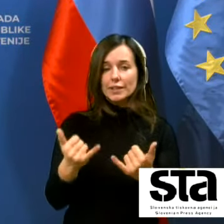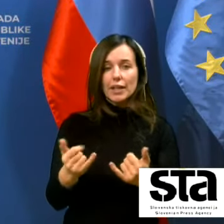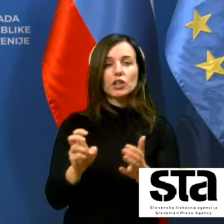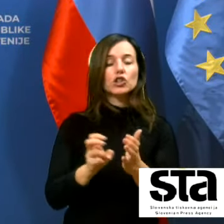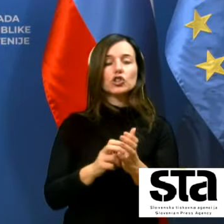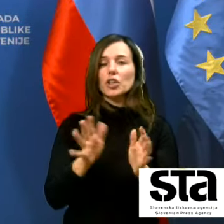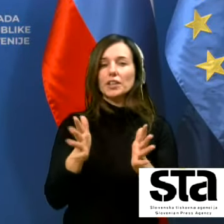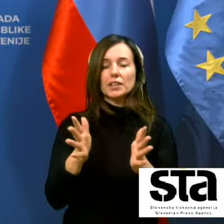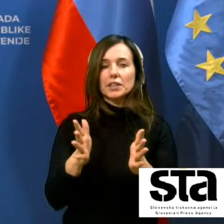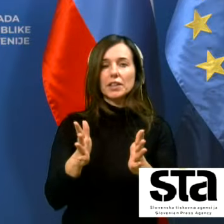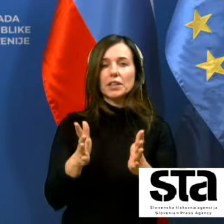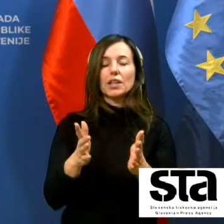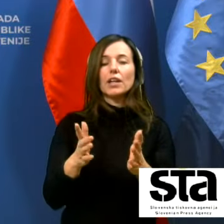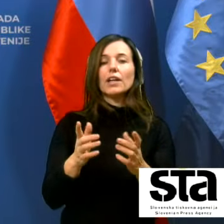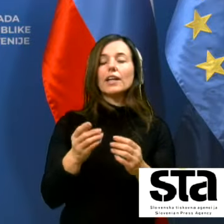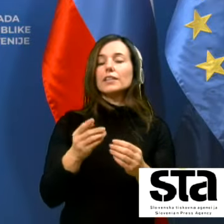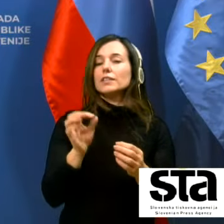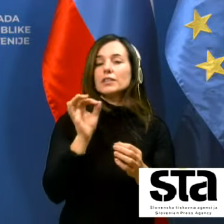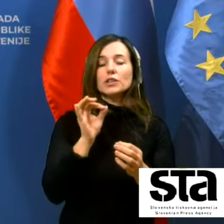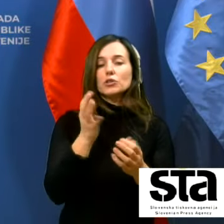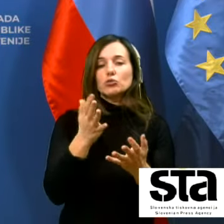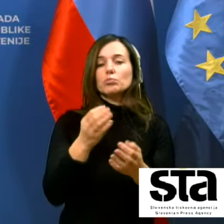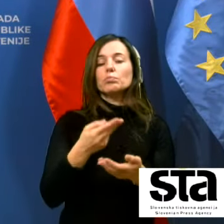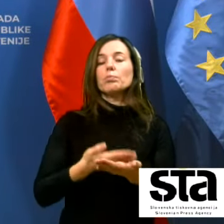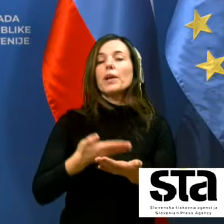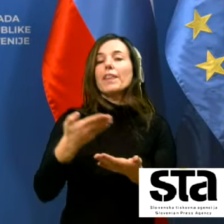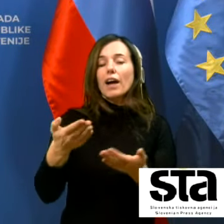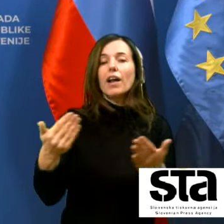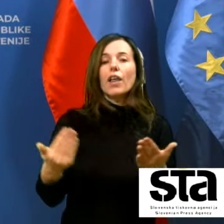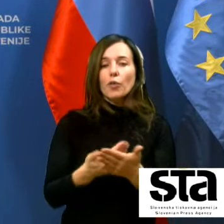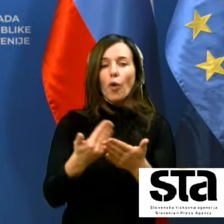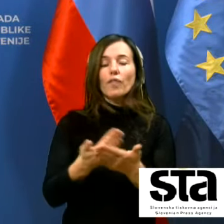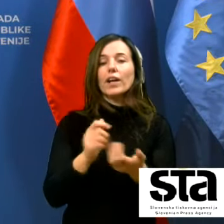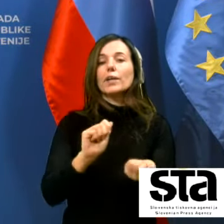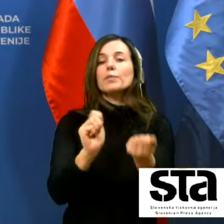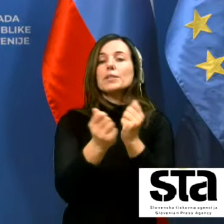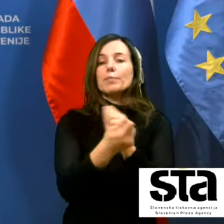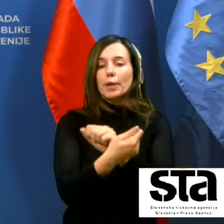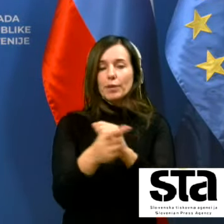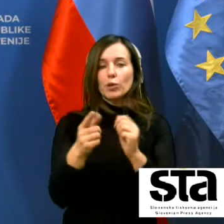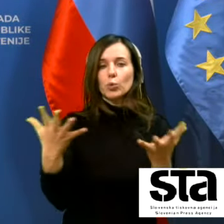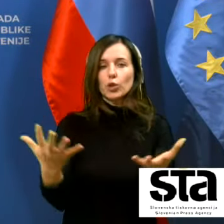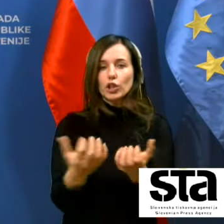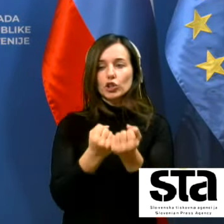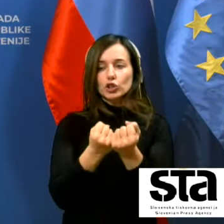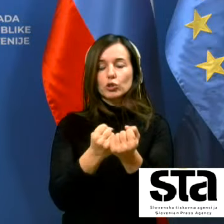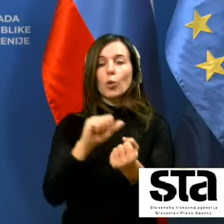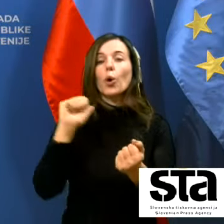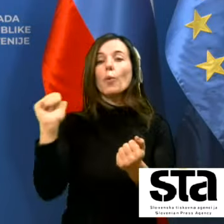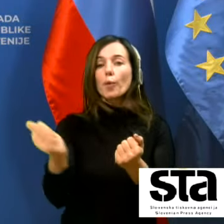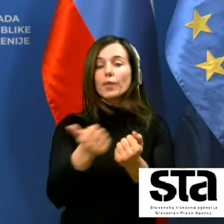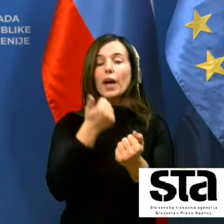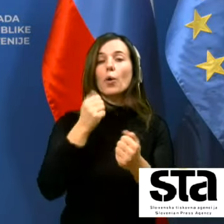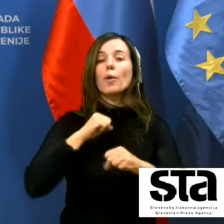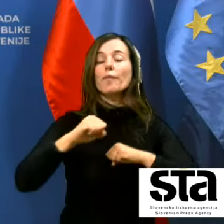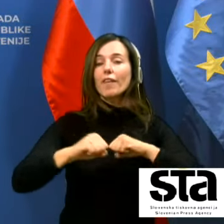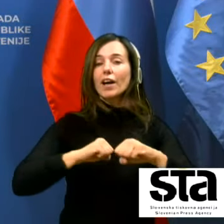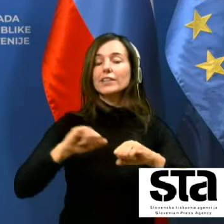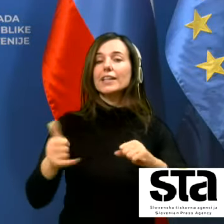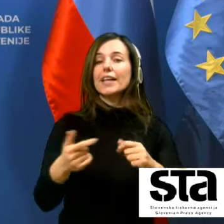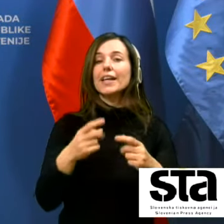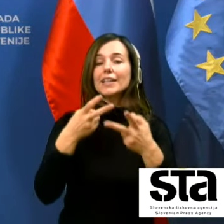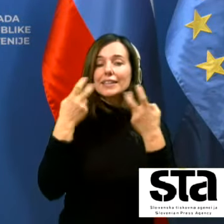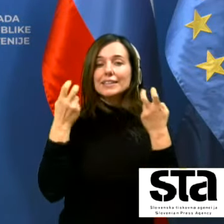nima nobenega predloga ki bi spredminjal vse danje rešitev jaz bi samo ponovil da je vlada iskala